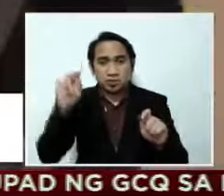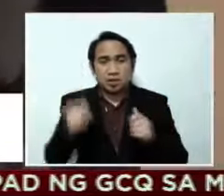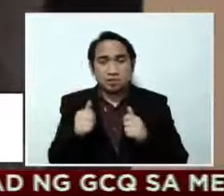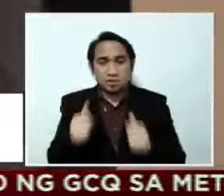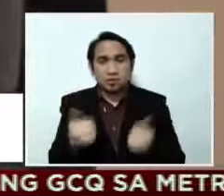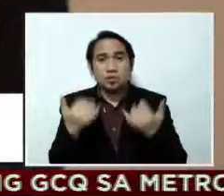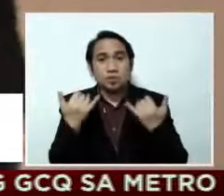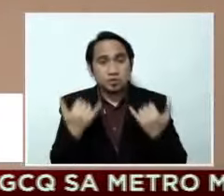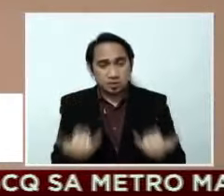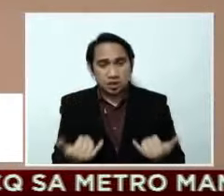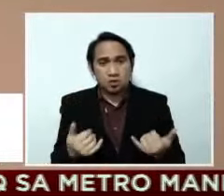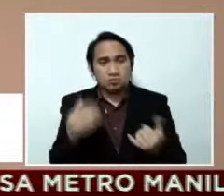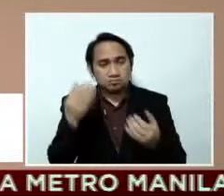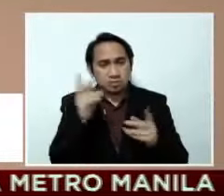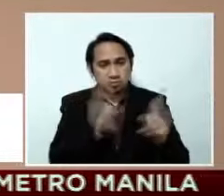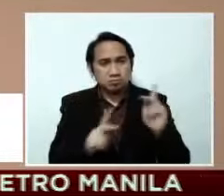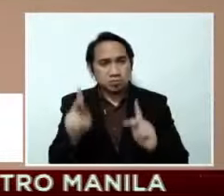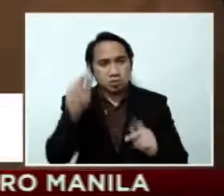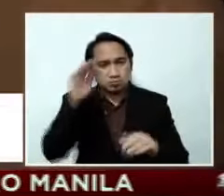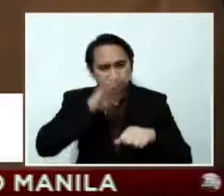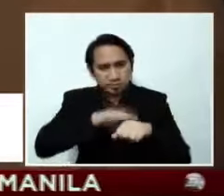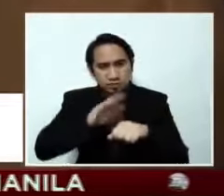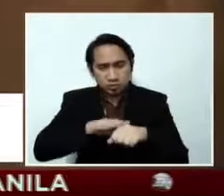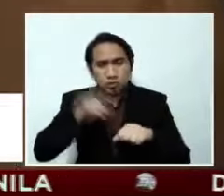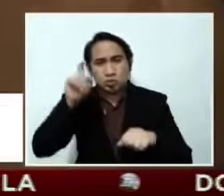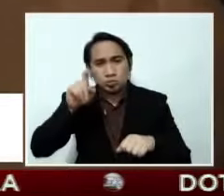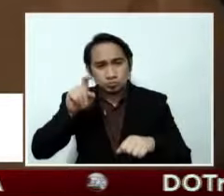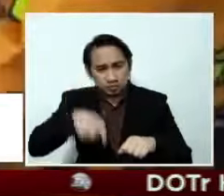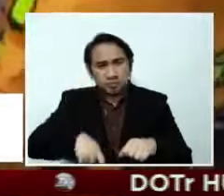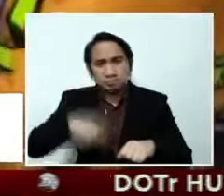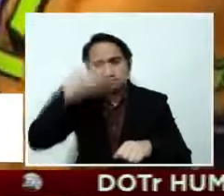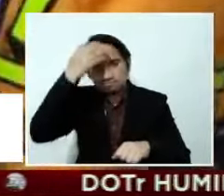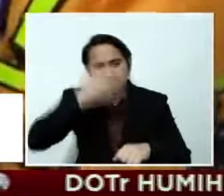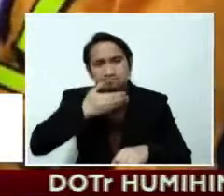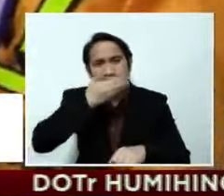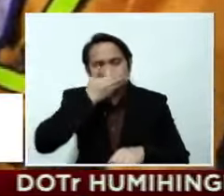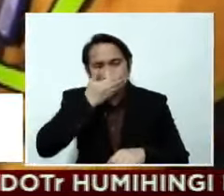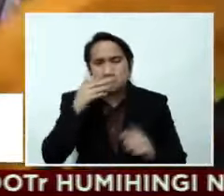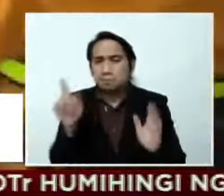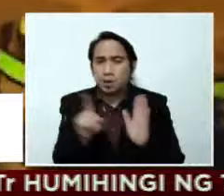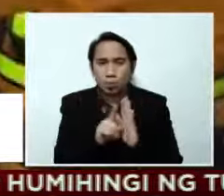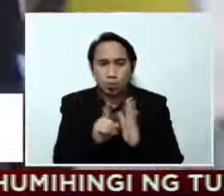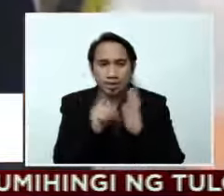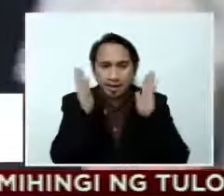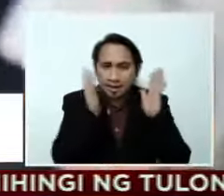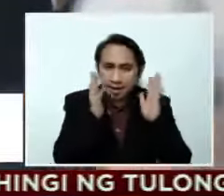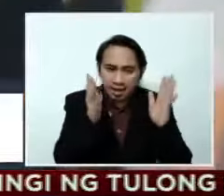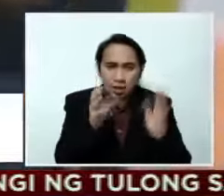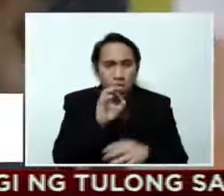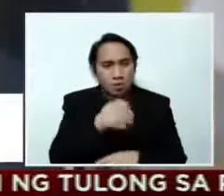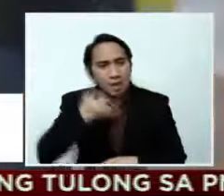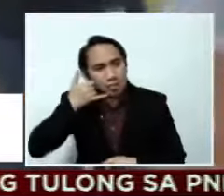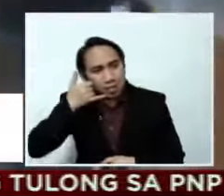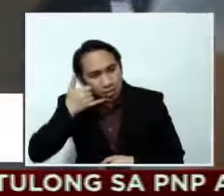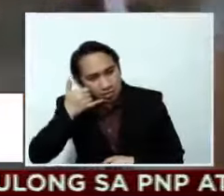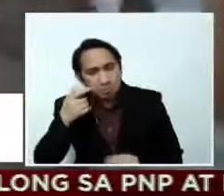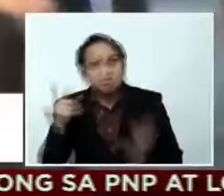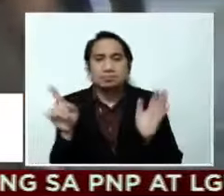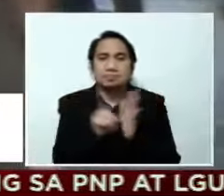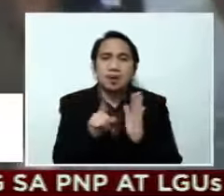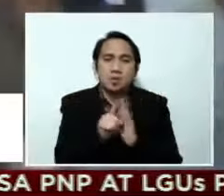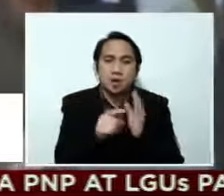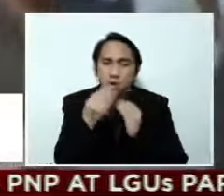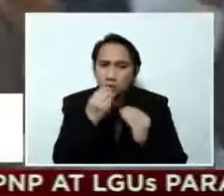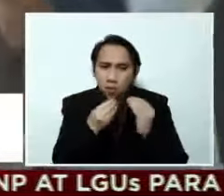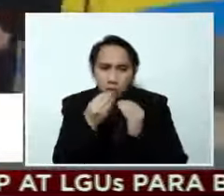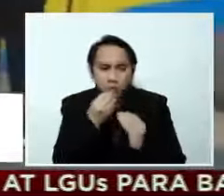na mga pasahero magsuot ng face mask at face shield, bawal magsalita o makipag-usap sa telepono, bawal kumain at bawal